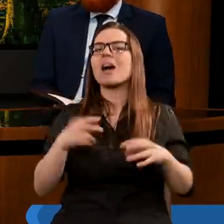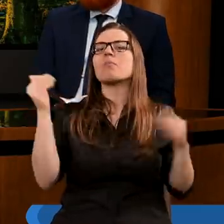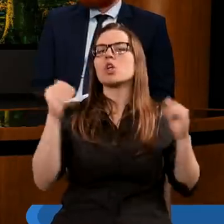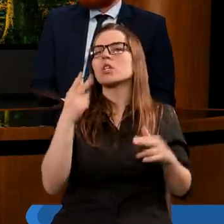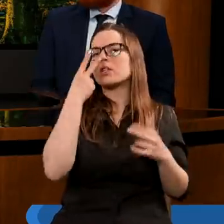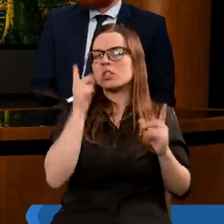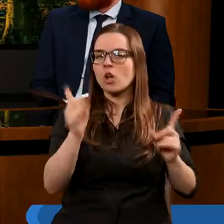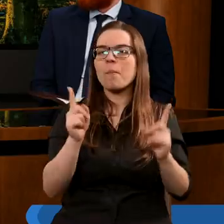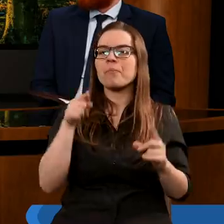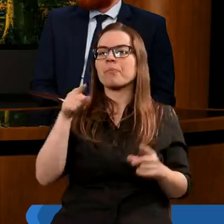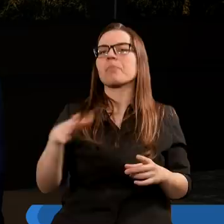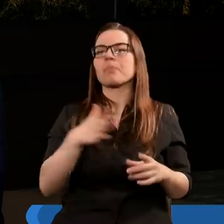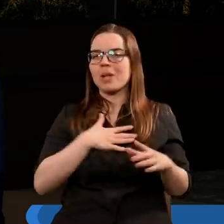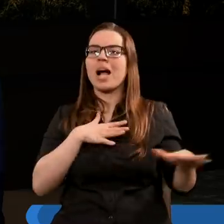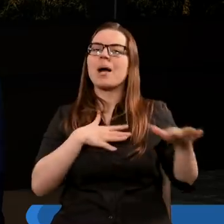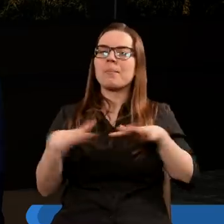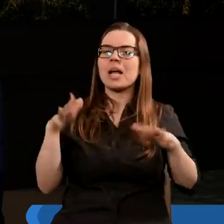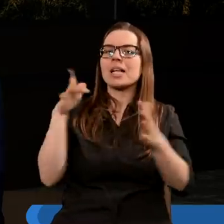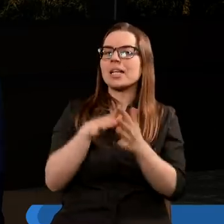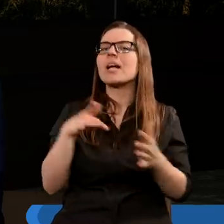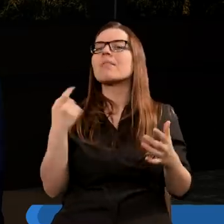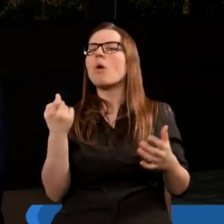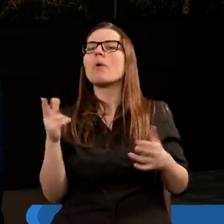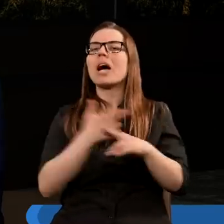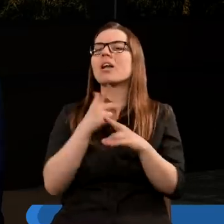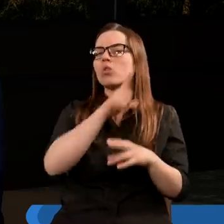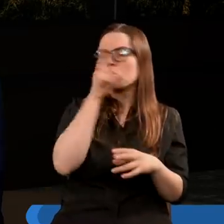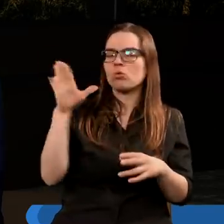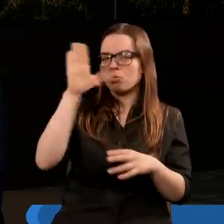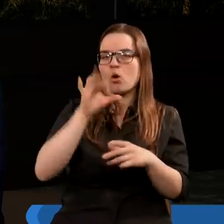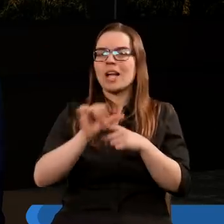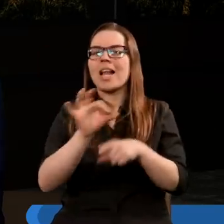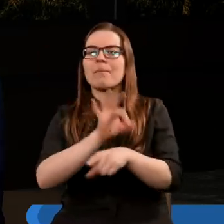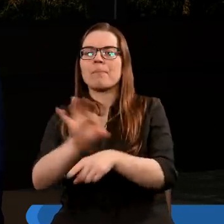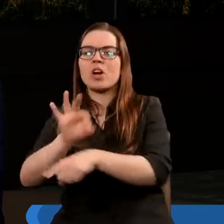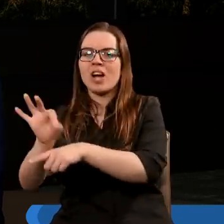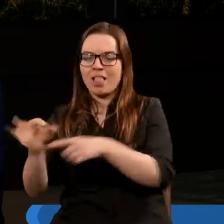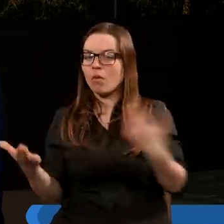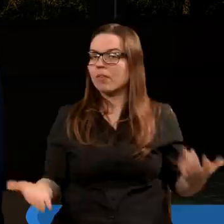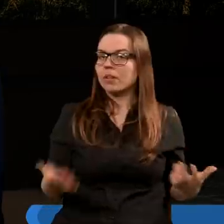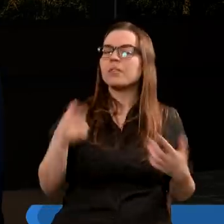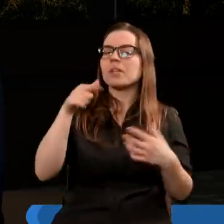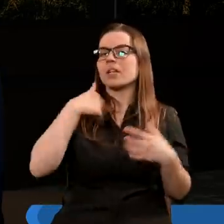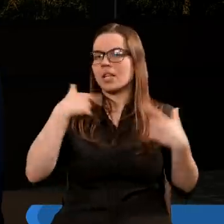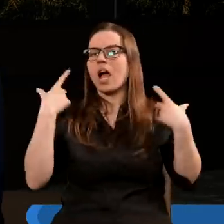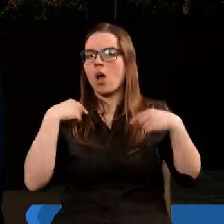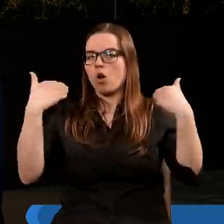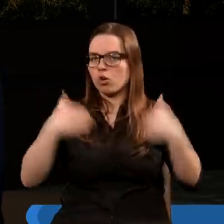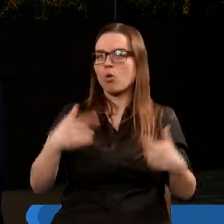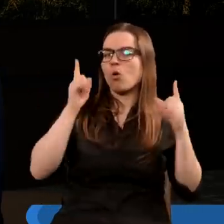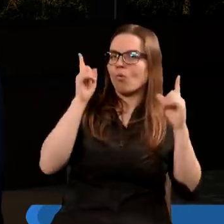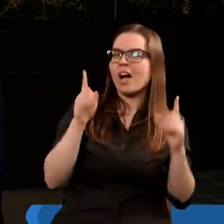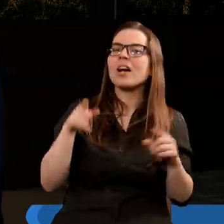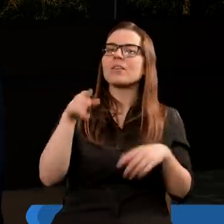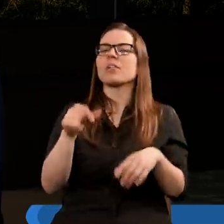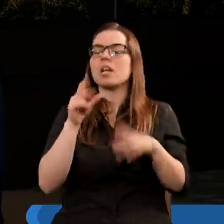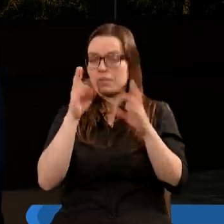że one mają miejsce w momencie, kiedy lud Boży jest prześladowany. W związku z tym, ja osobiście, kiedy patrzę na te plagi, to